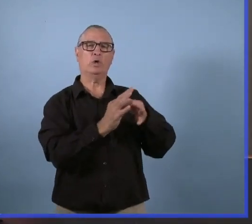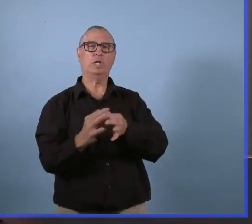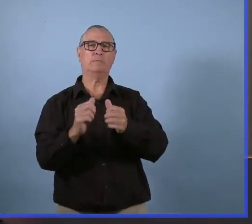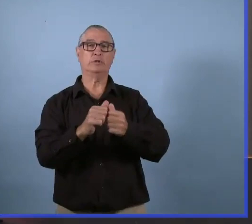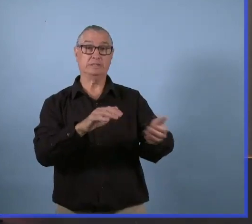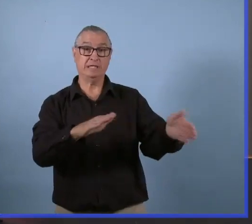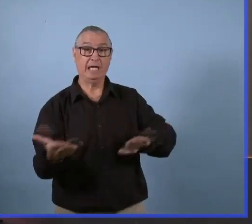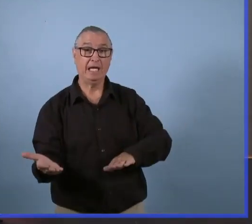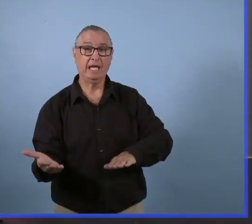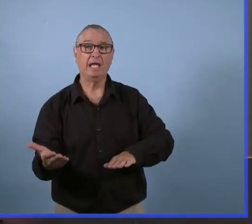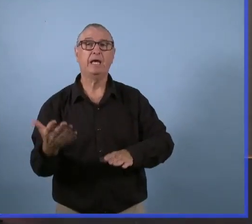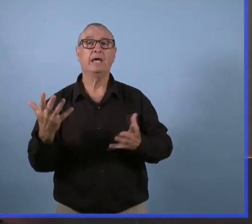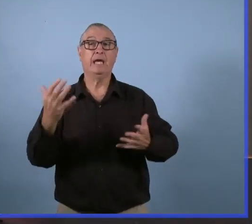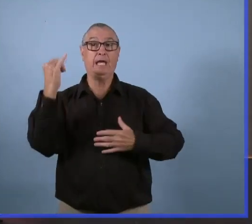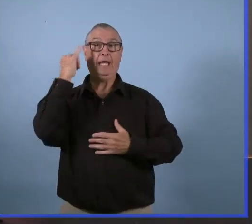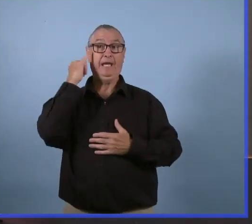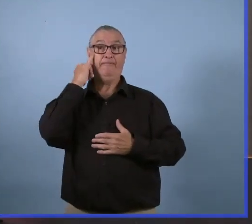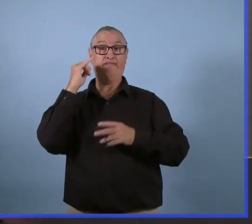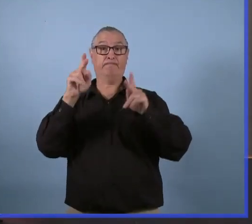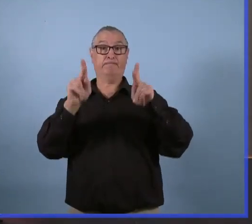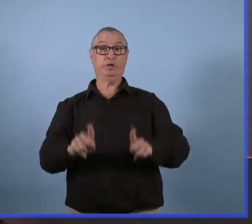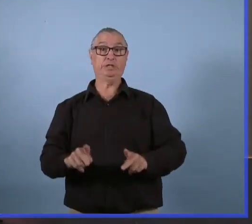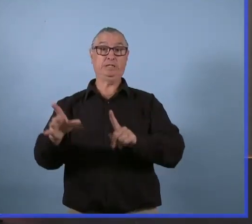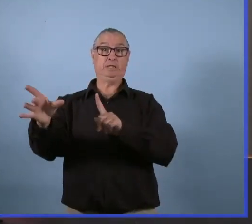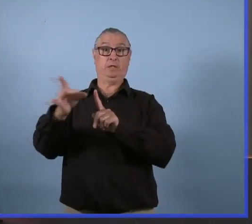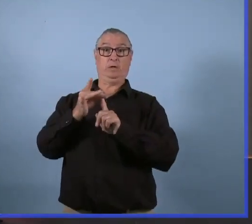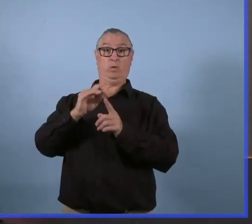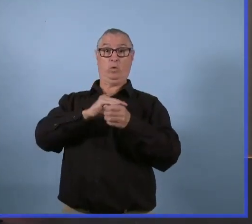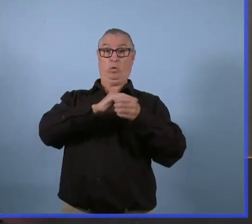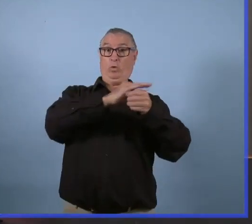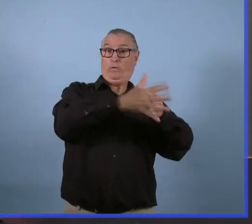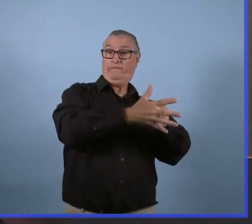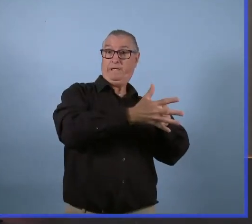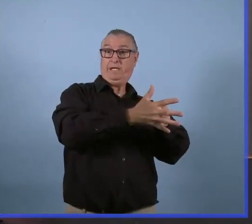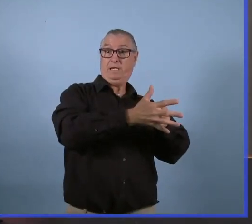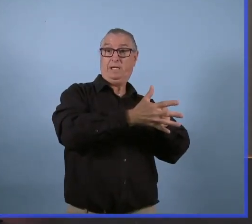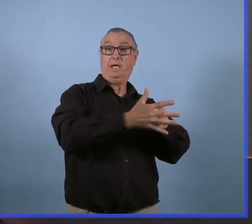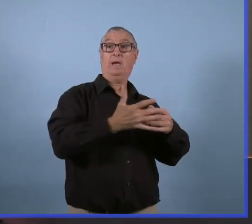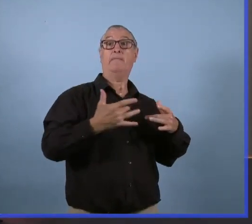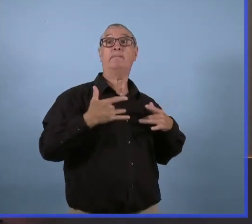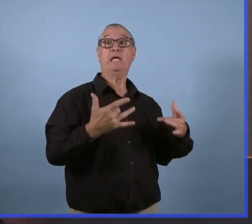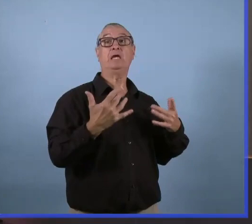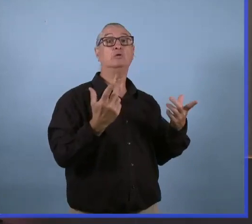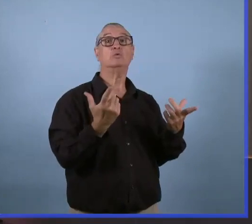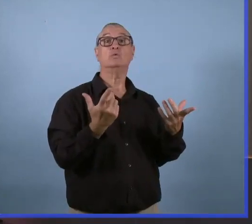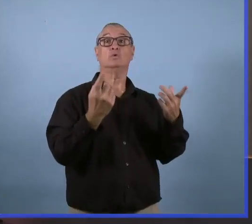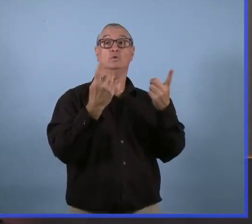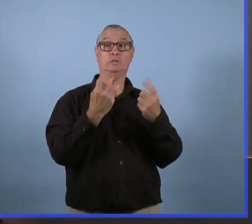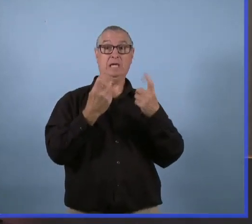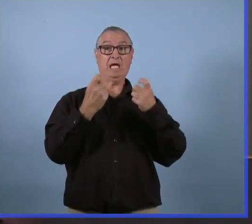c'est par rapport au décès. Quand quelqu'un est infecté par la COVID,